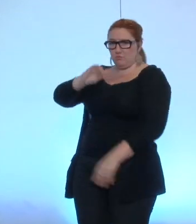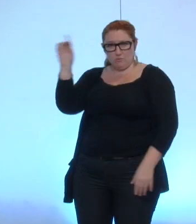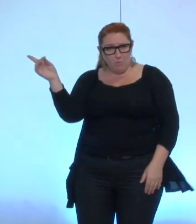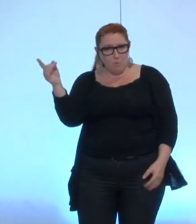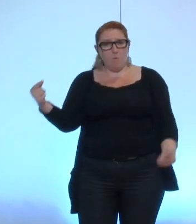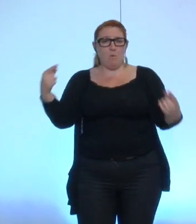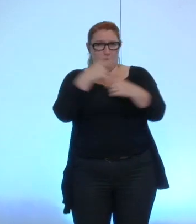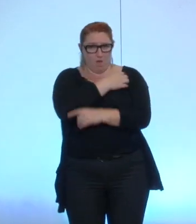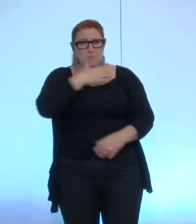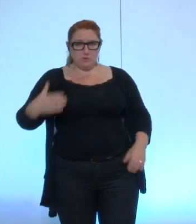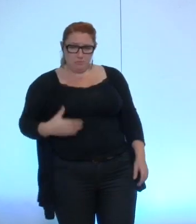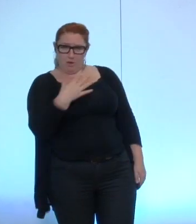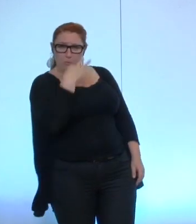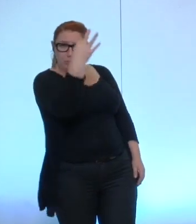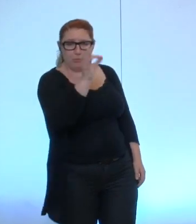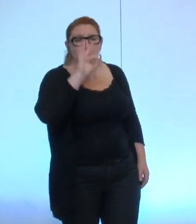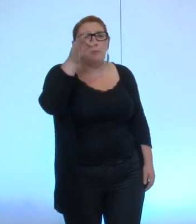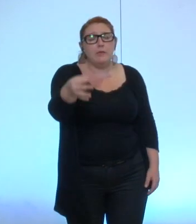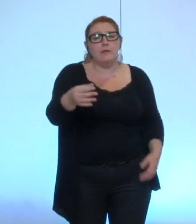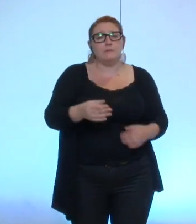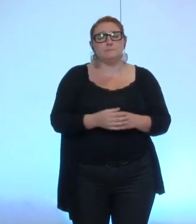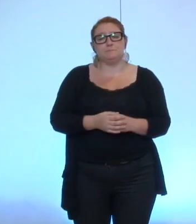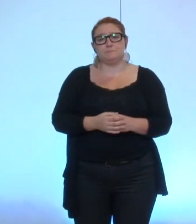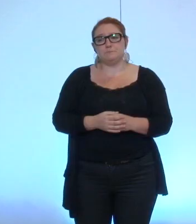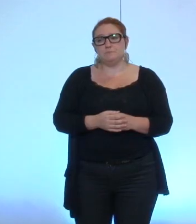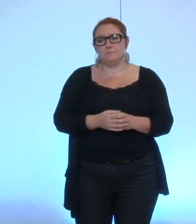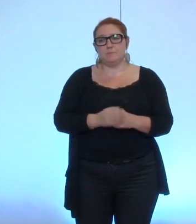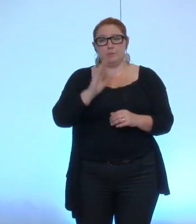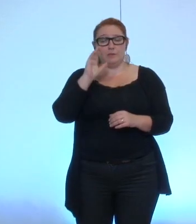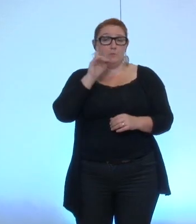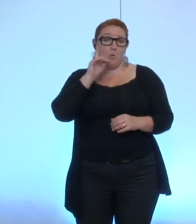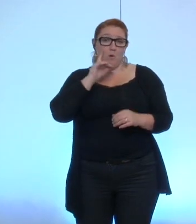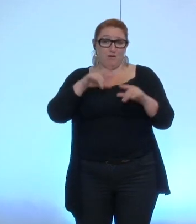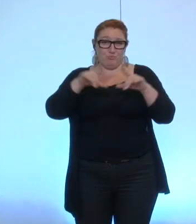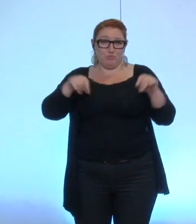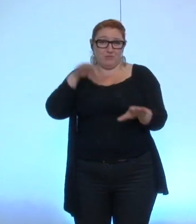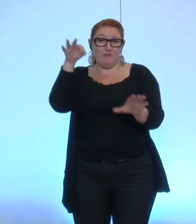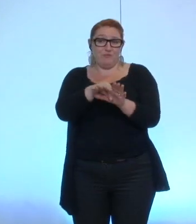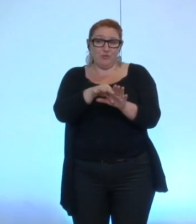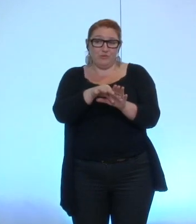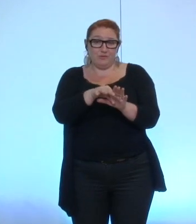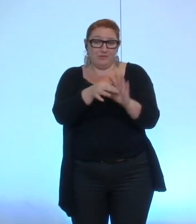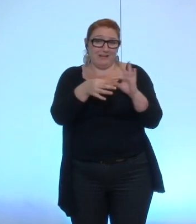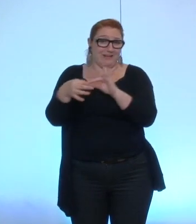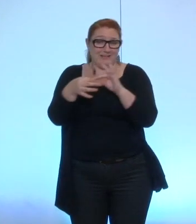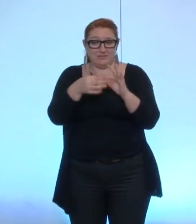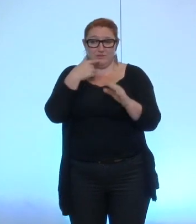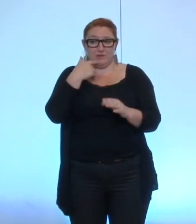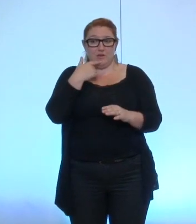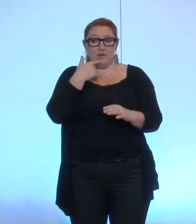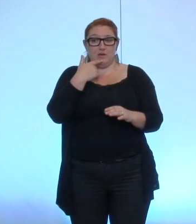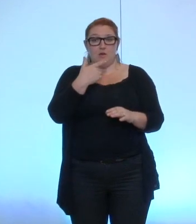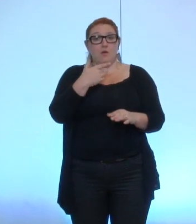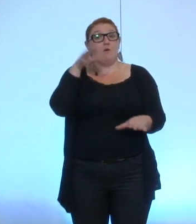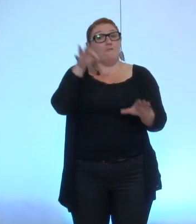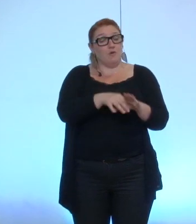lors parce que le bulletin de vote était lié à partir du moment où vous votiez pour des conseillers municipaux vous étiez obligé